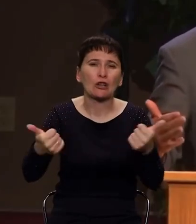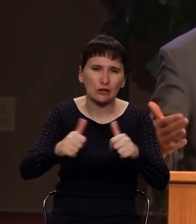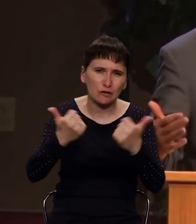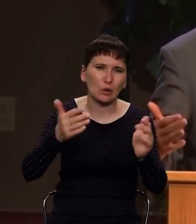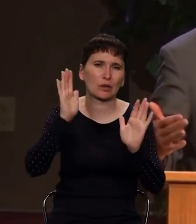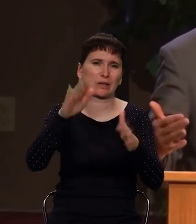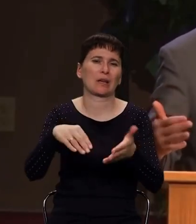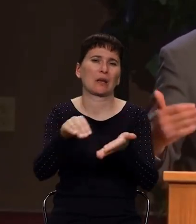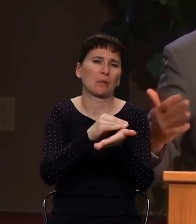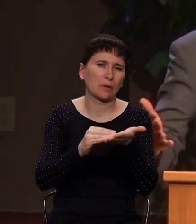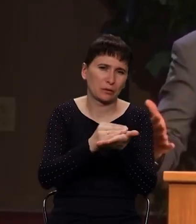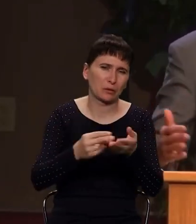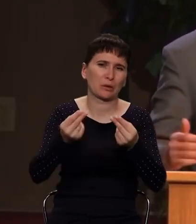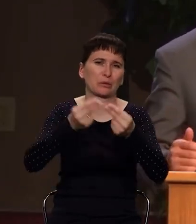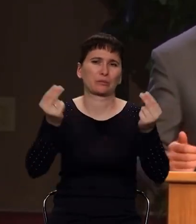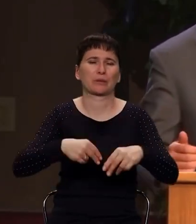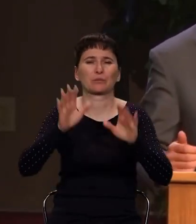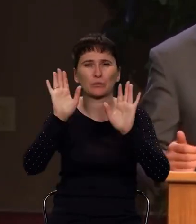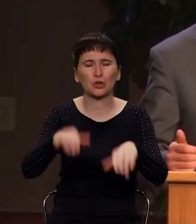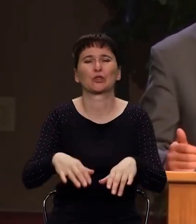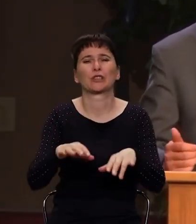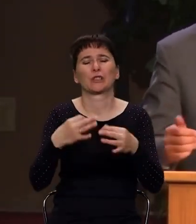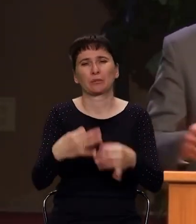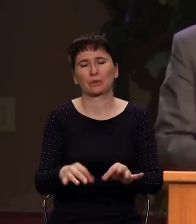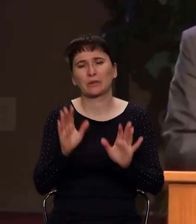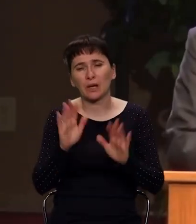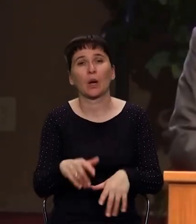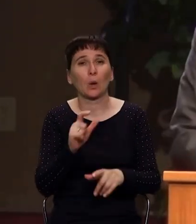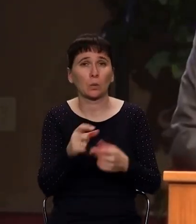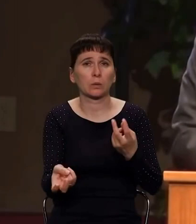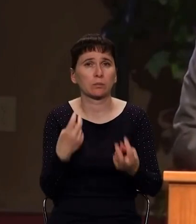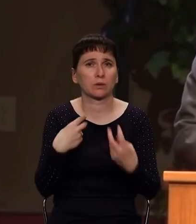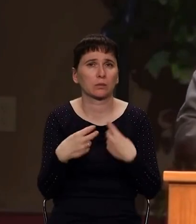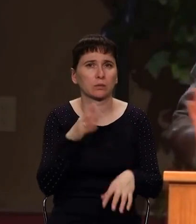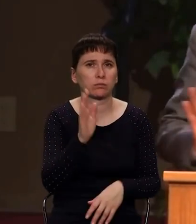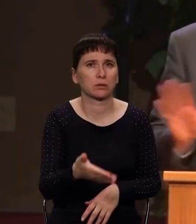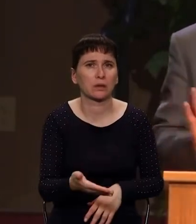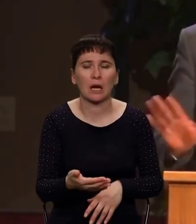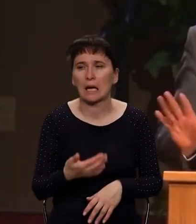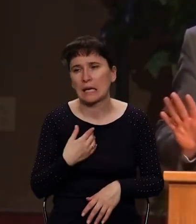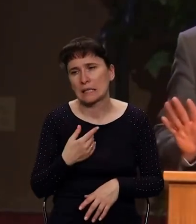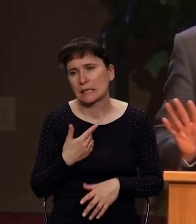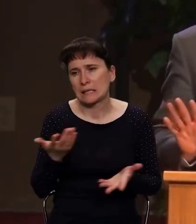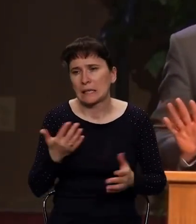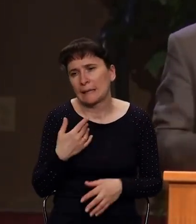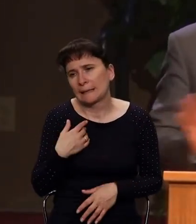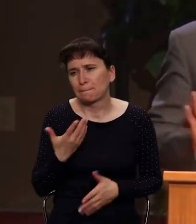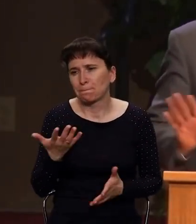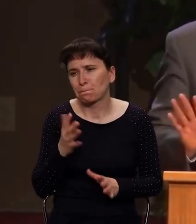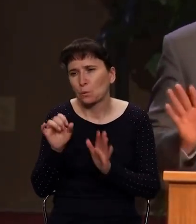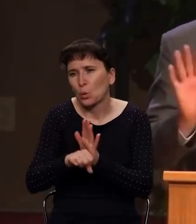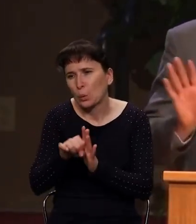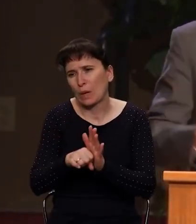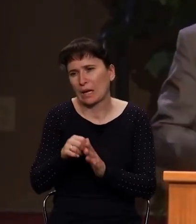и повторные браки. И люди пойдут. Нужно, знаете, никого ни за что не наказывать, не